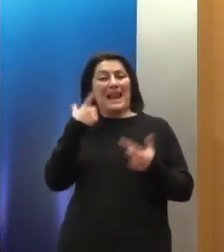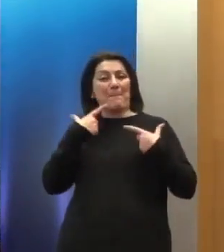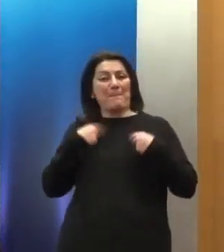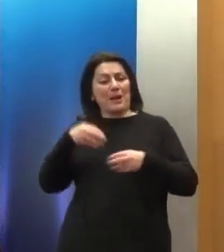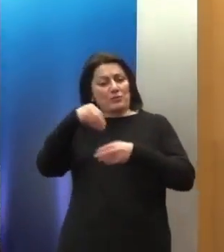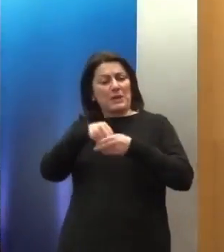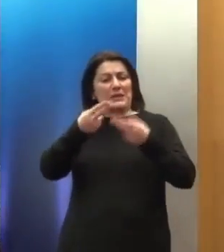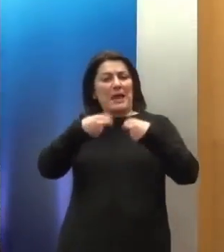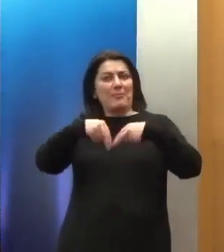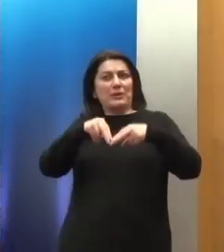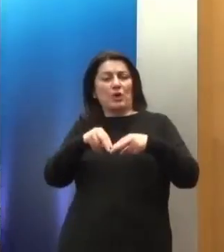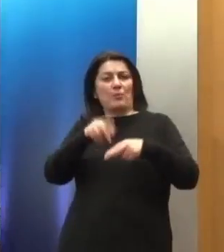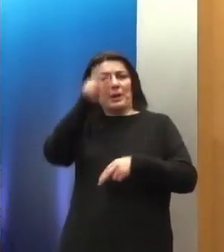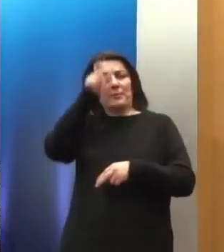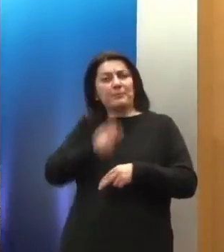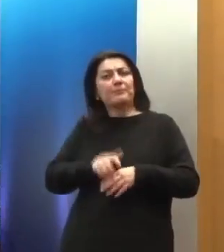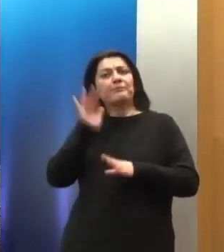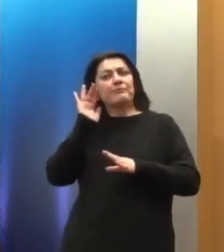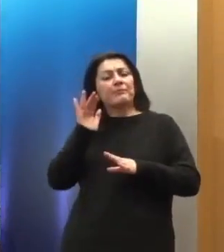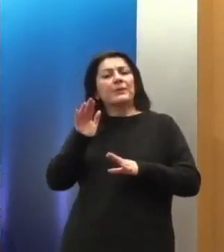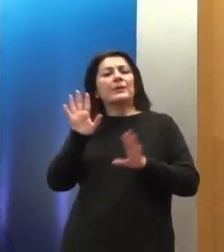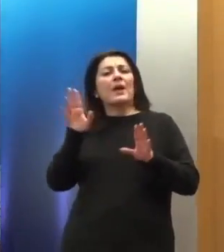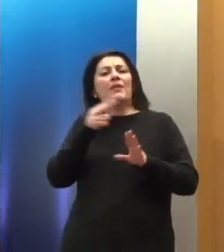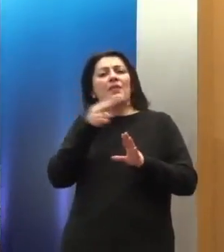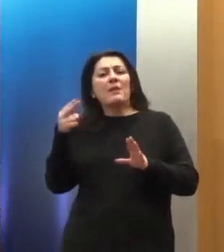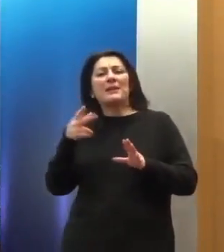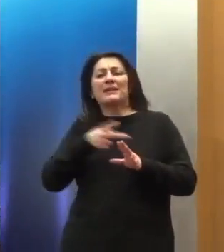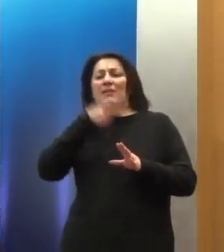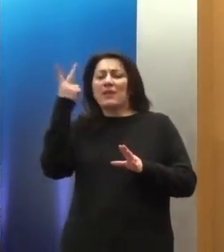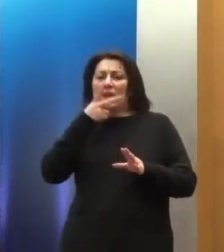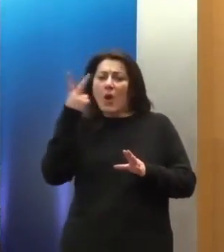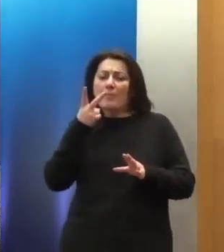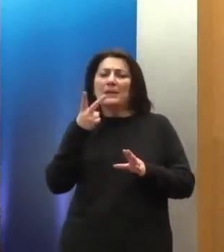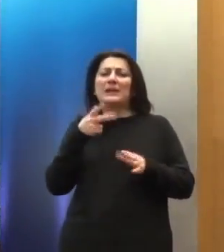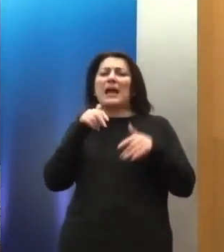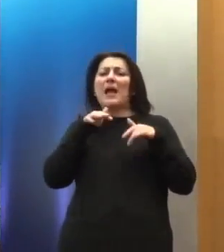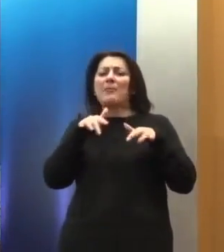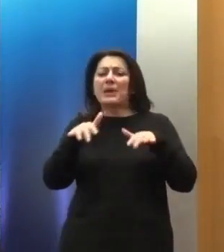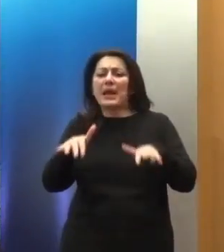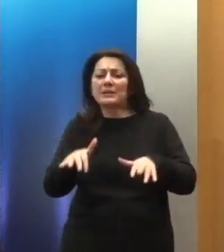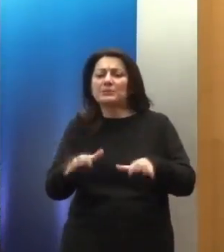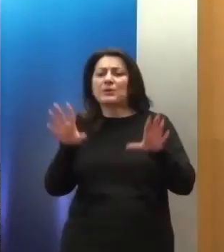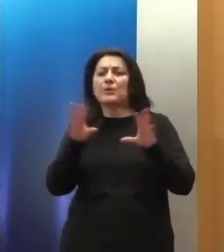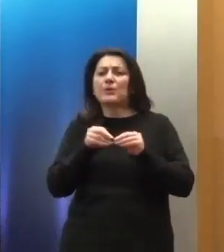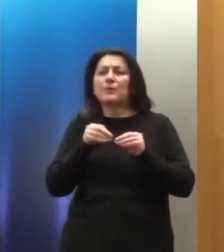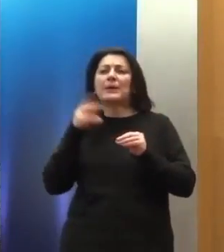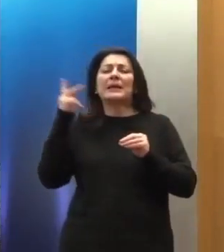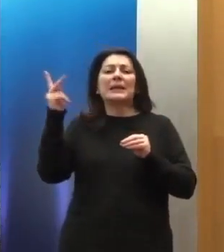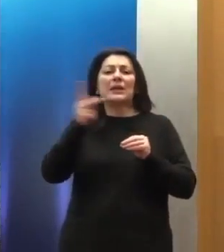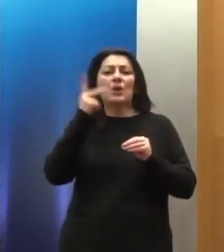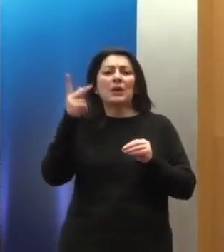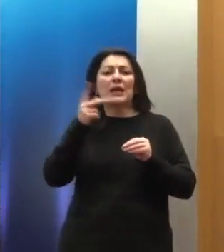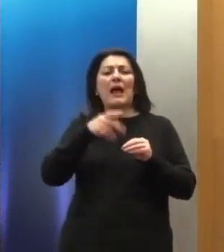να ρωτάει και για δικαιώματα ενδεχομένως οι επιπτώσεις, αν θέλετε, σε επίπεδο κοινωνικών ή άλλων δικαιωμάτων,